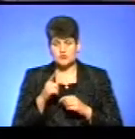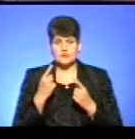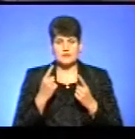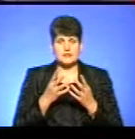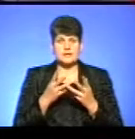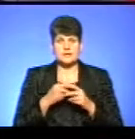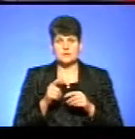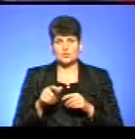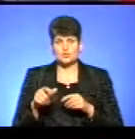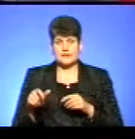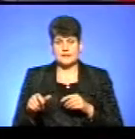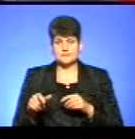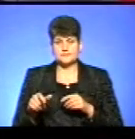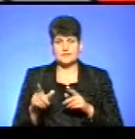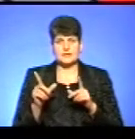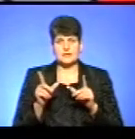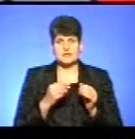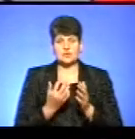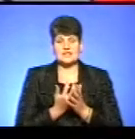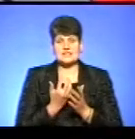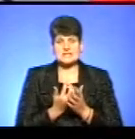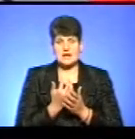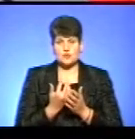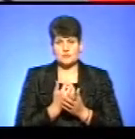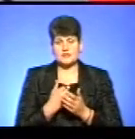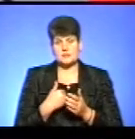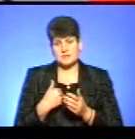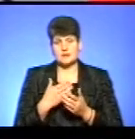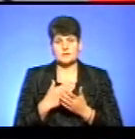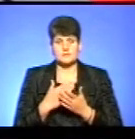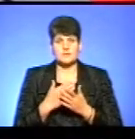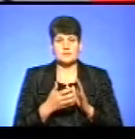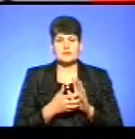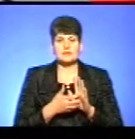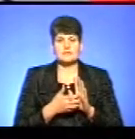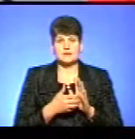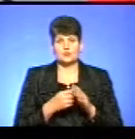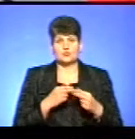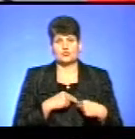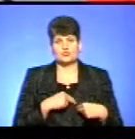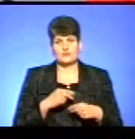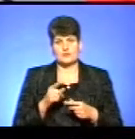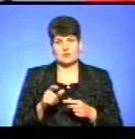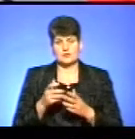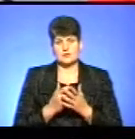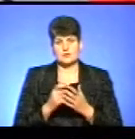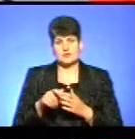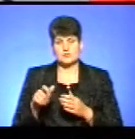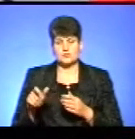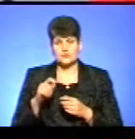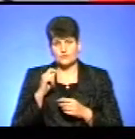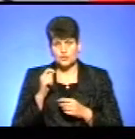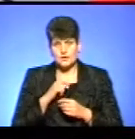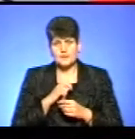кількість людей їдуть на заробітки, і ми стикаємося з недостачою трудових ресурсів в Україні.